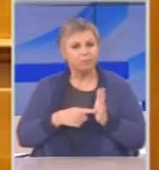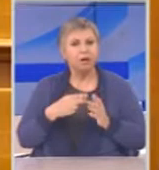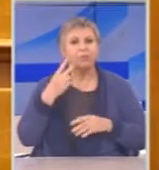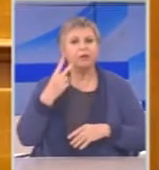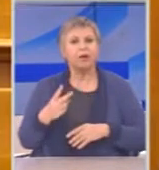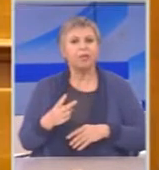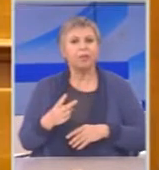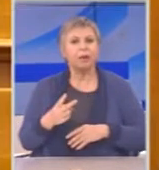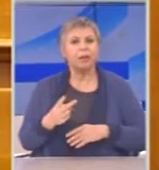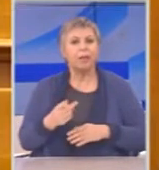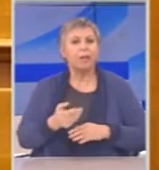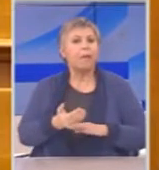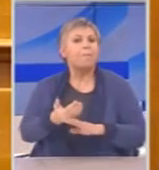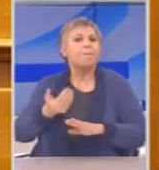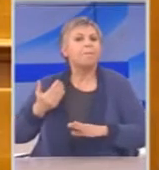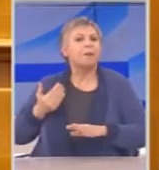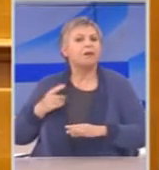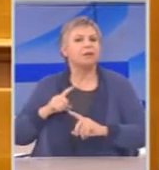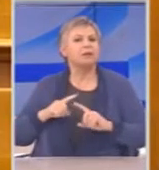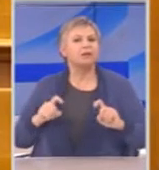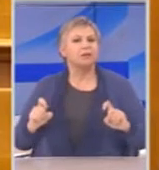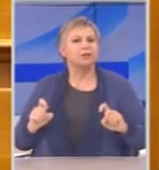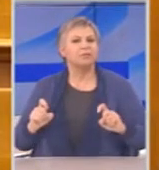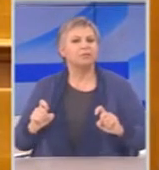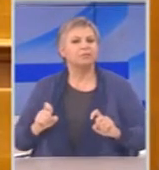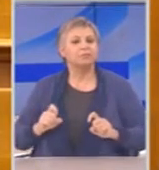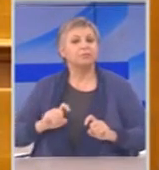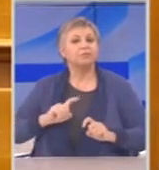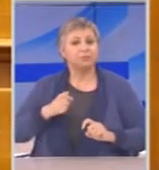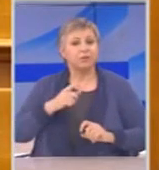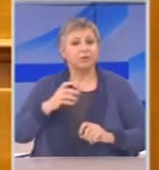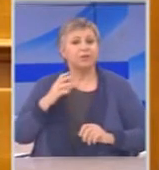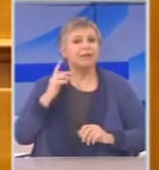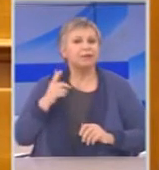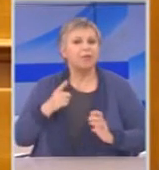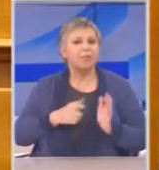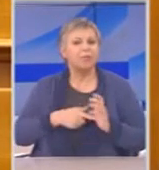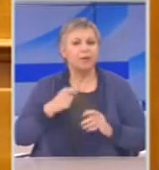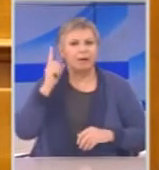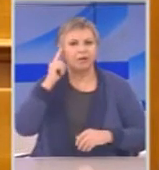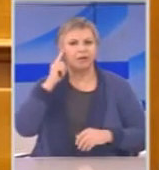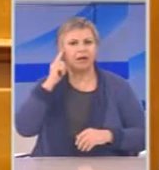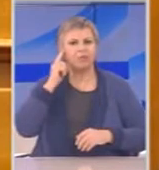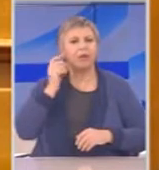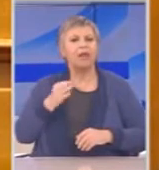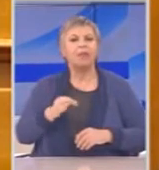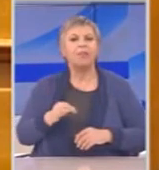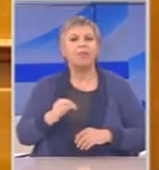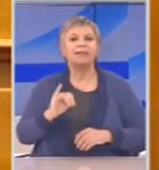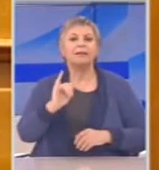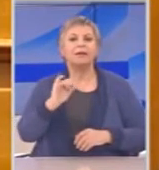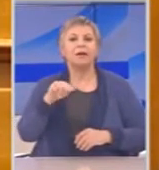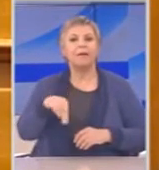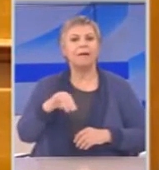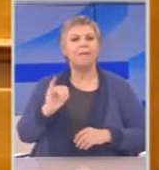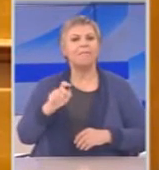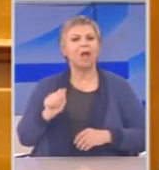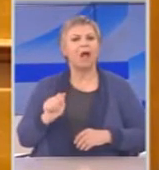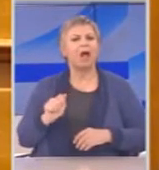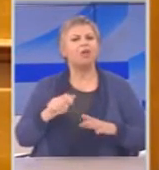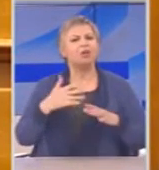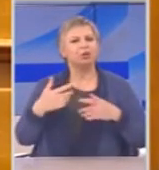πάντα ξεκινούν από τα ίμια. Και από μια φράση που σε αυτό το χώρο